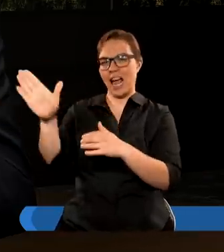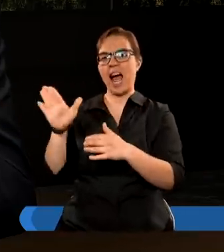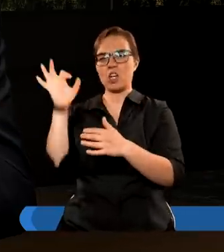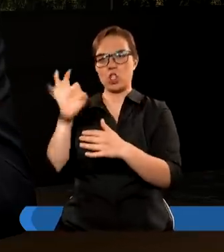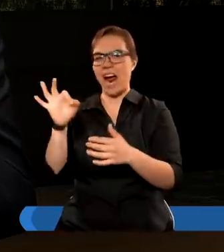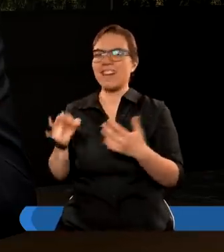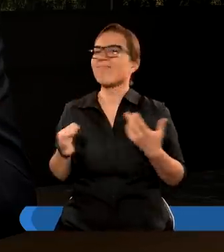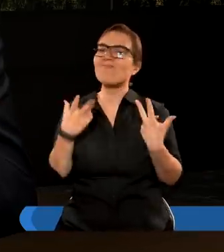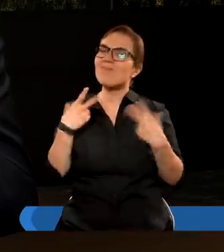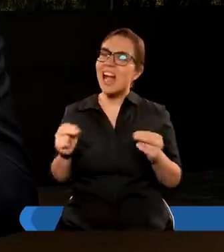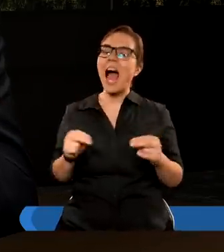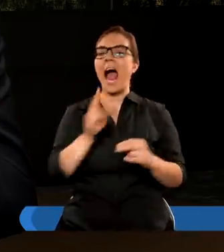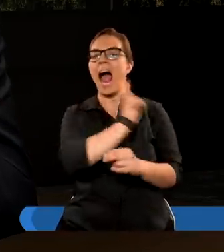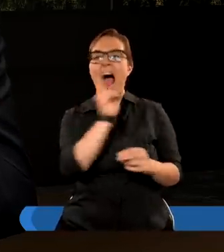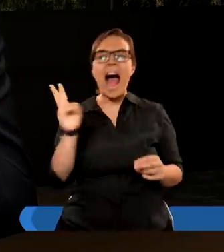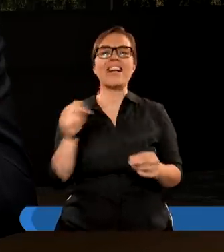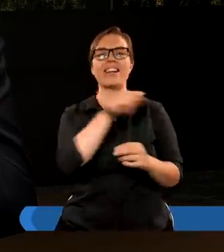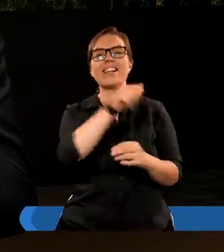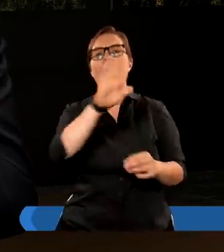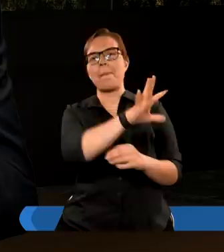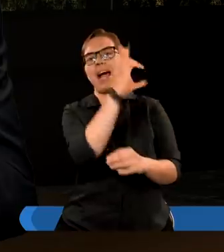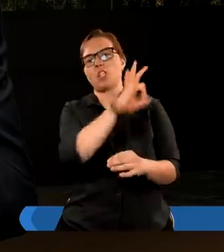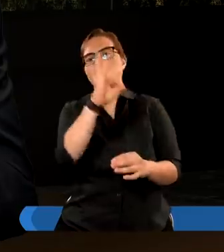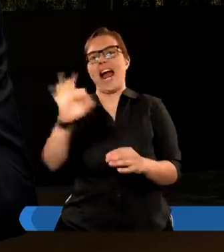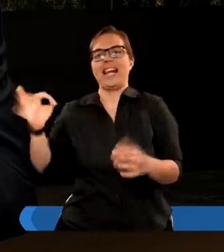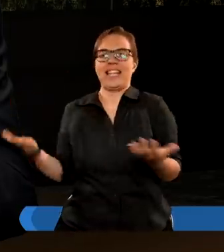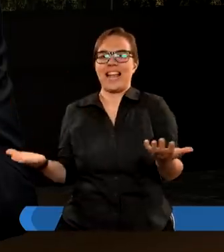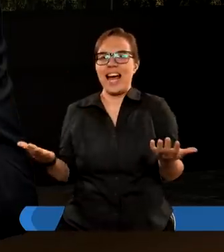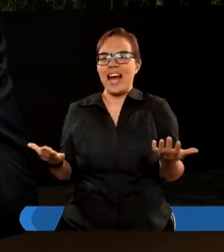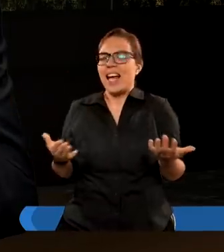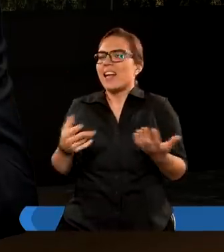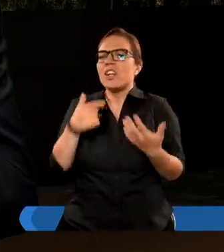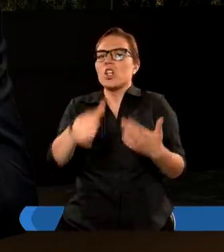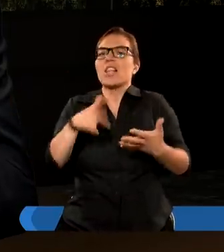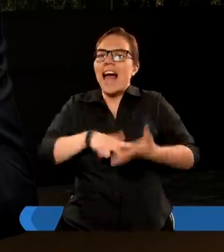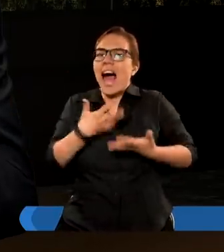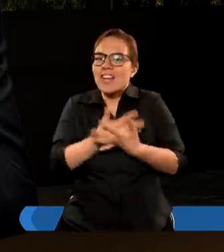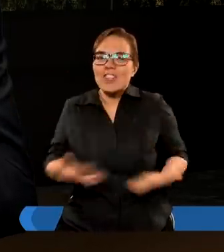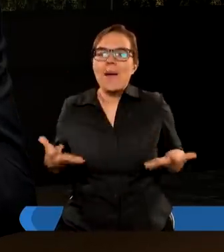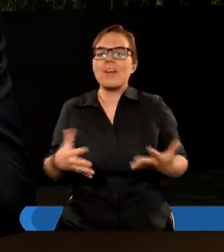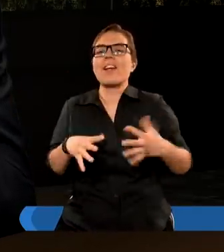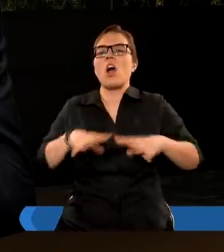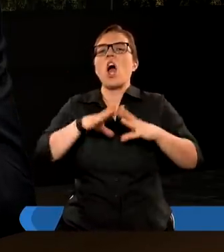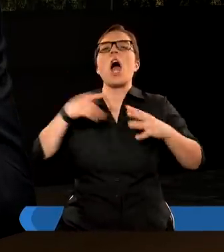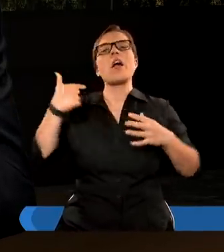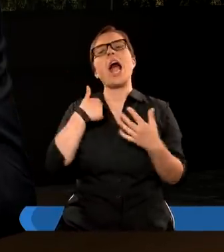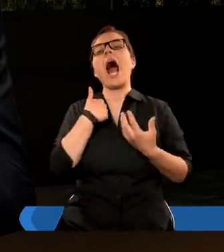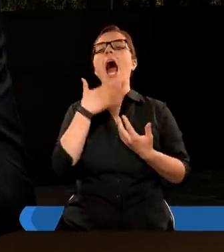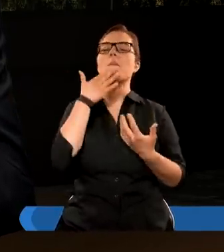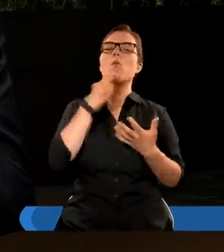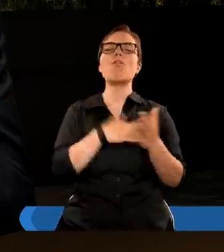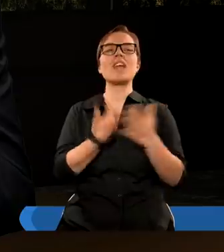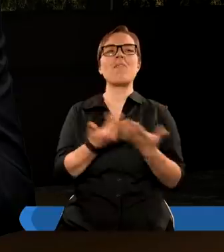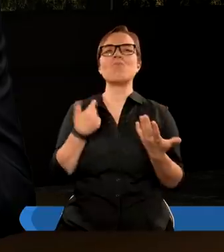odczyta wyrok sądowy, to nikt nie może znaleźć się na tej ziemi, kto by mógł powiedzieć, a ja nie wiedziałem,